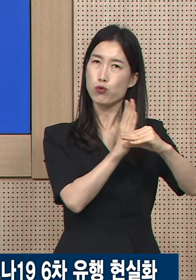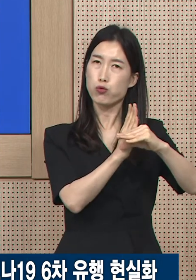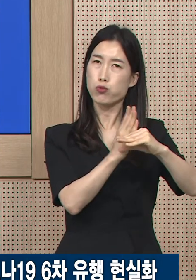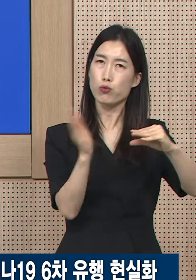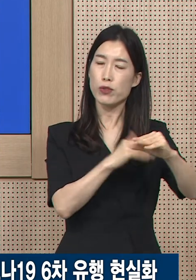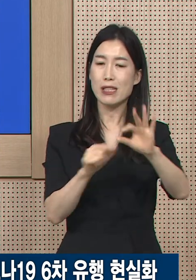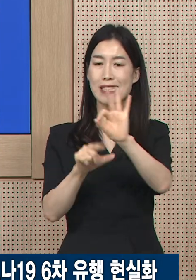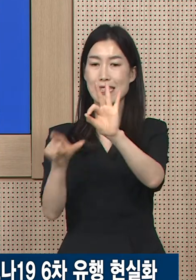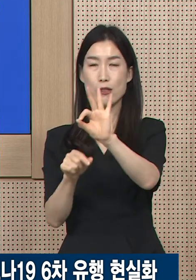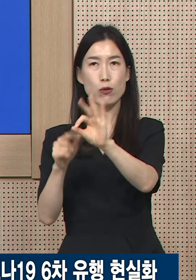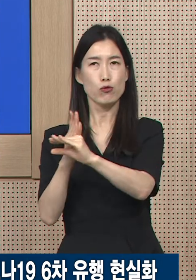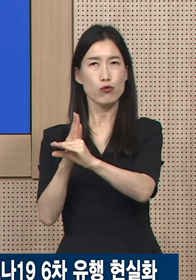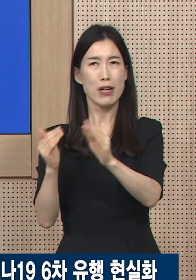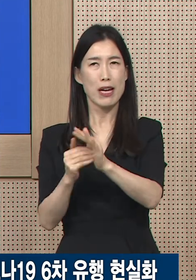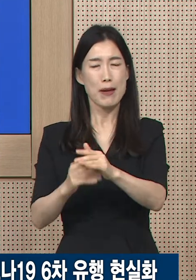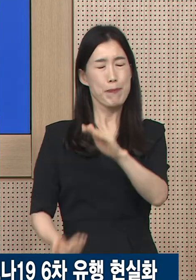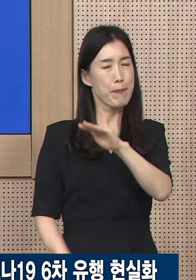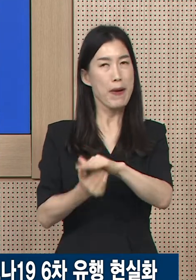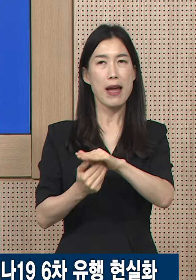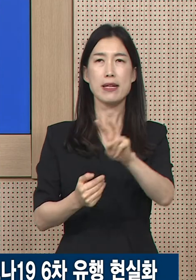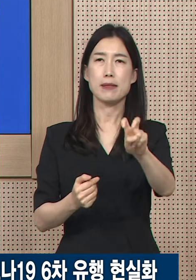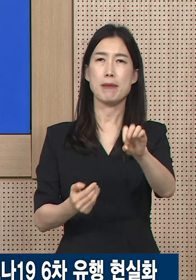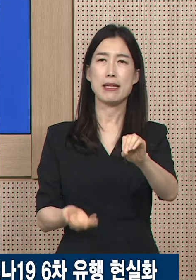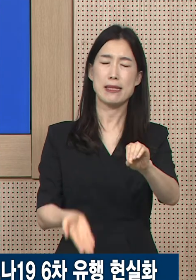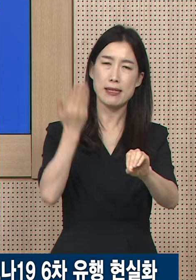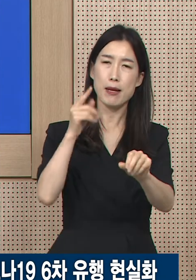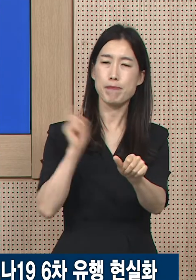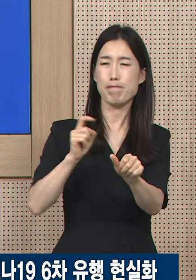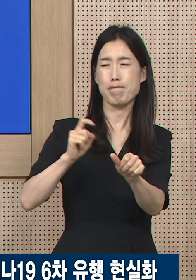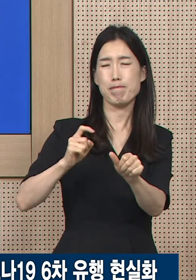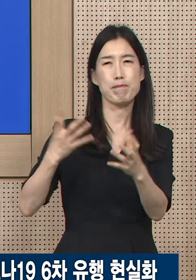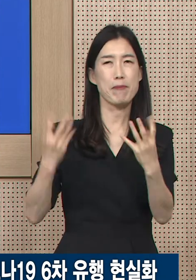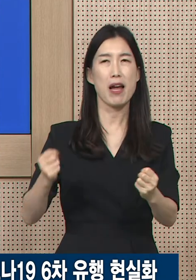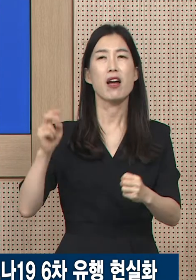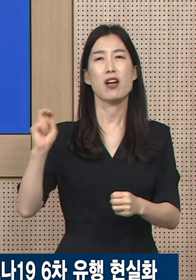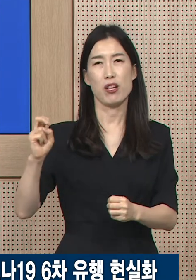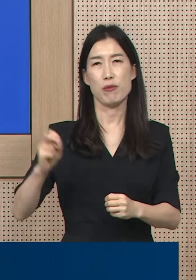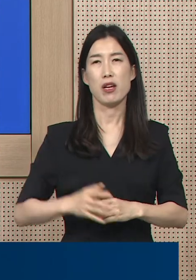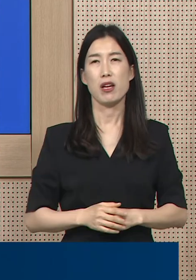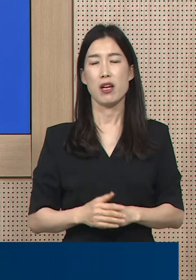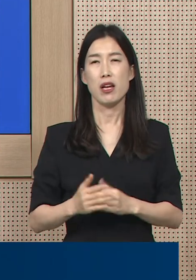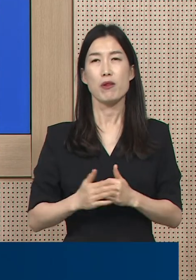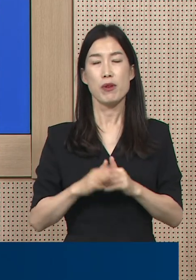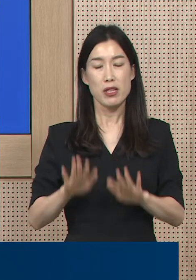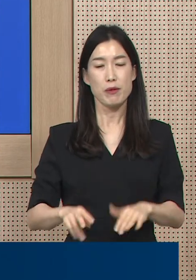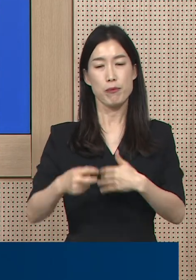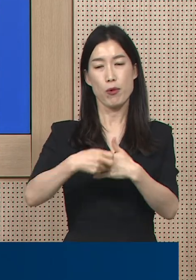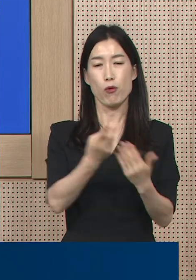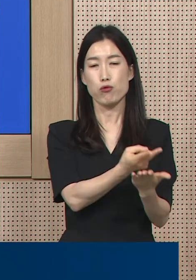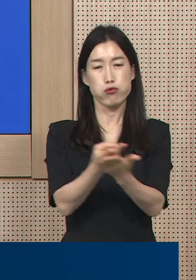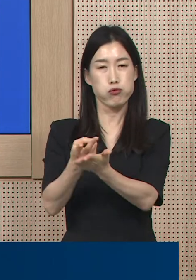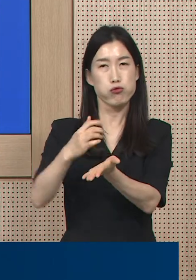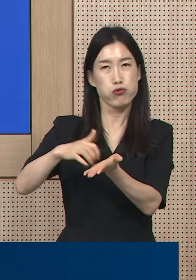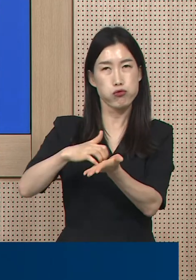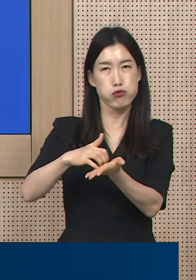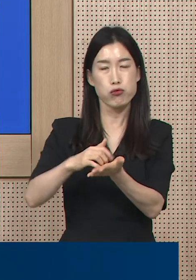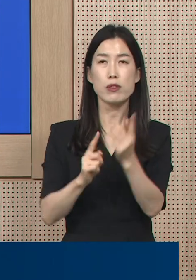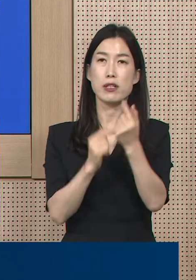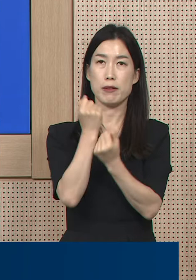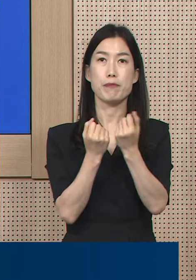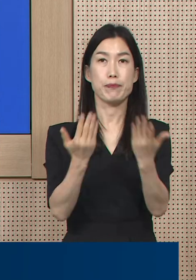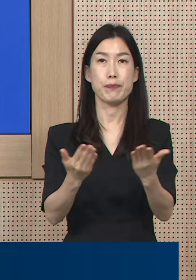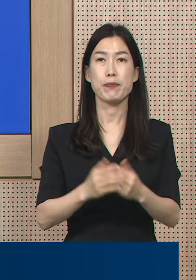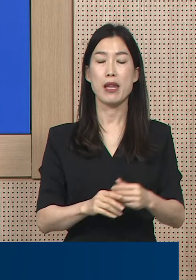것으로 예상되고 있습니다. 다음은 경기도 코로나19 병상 운영 현황에 대해서 말씀드리겠습니다. 7월 13일